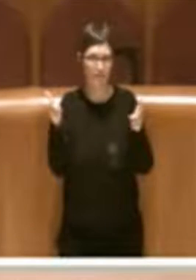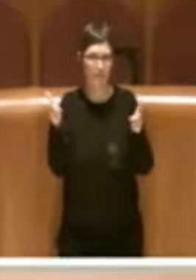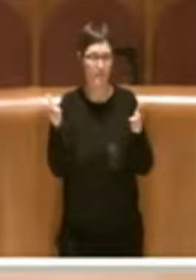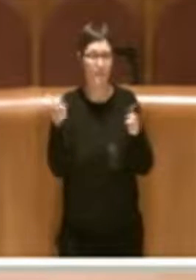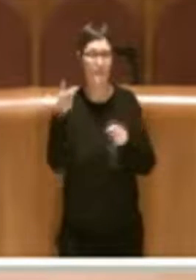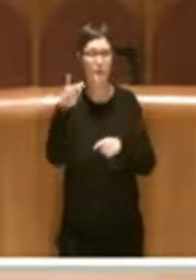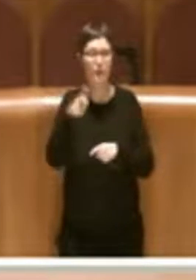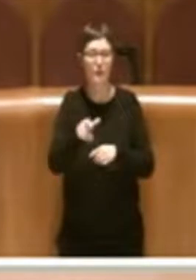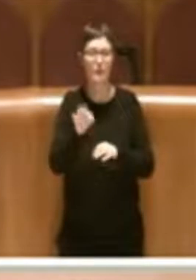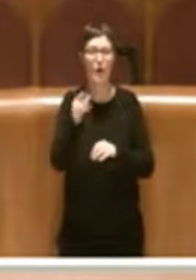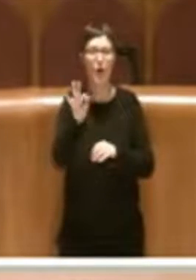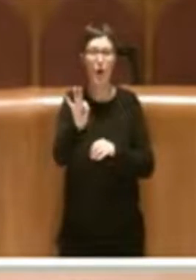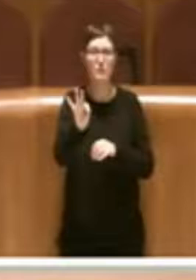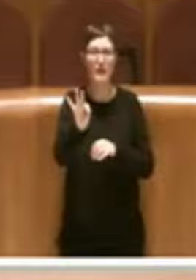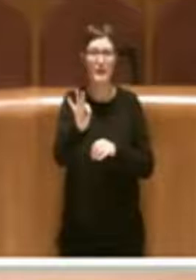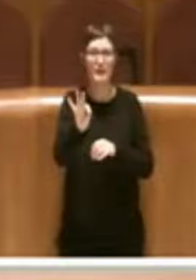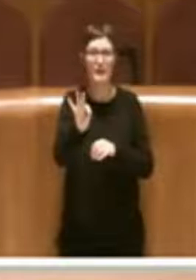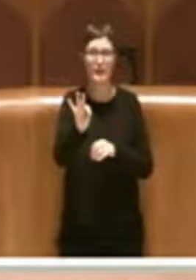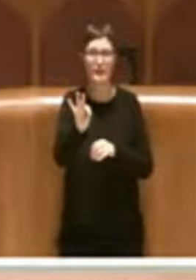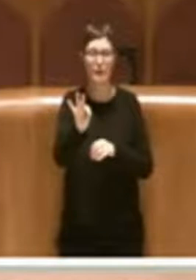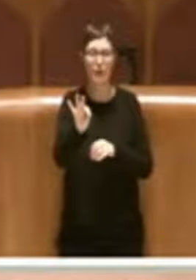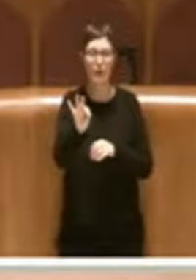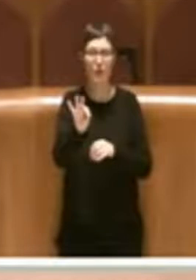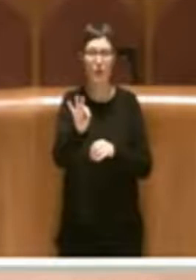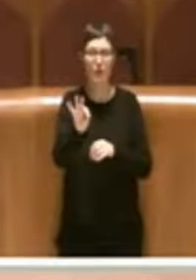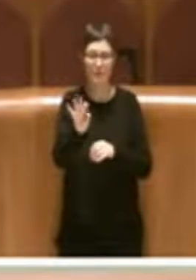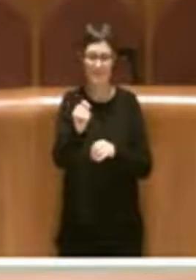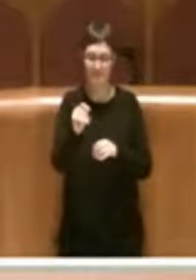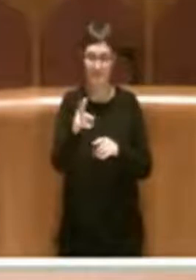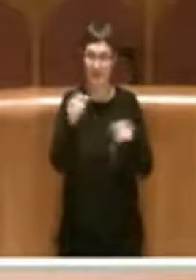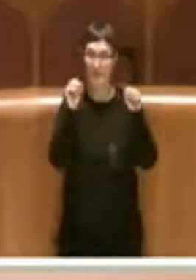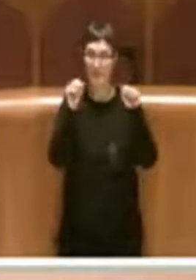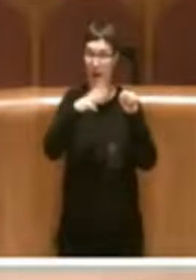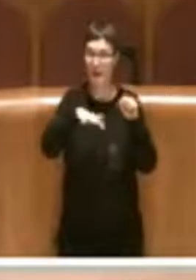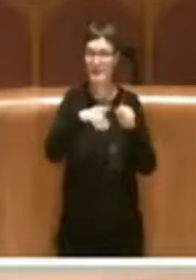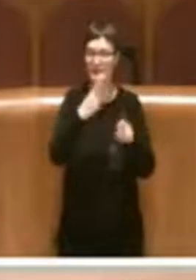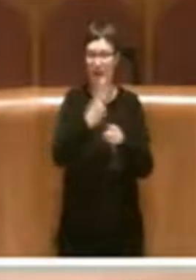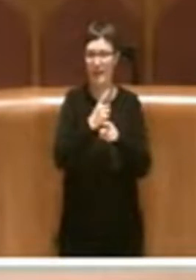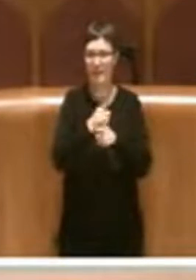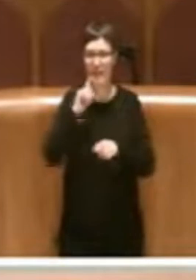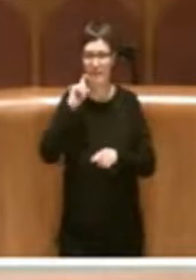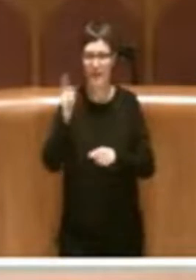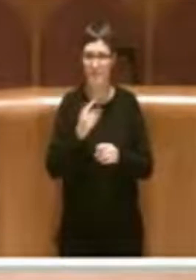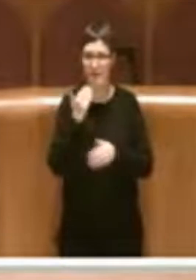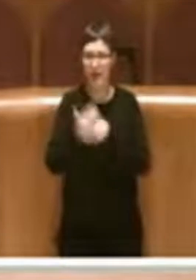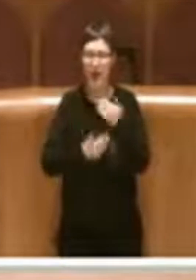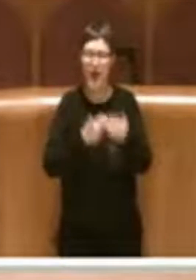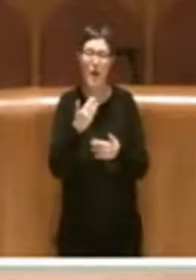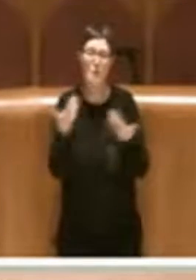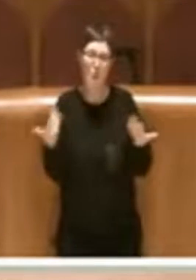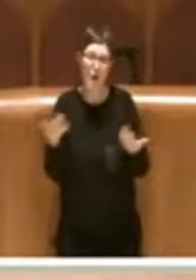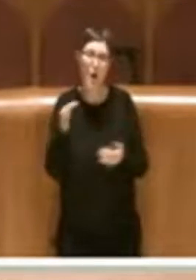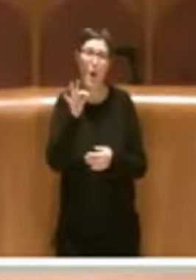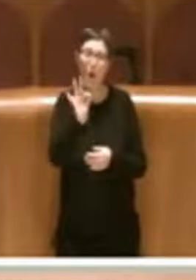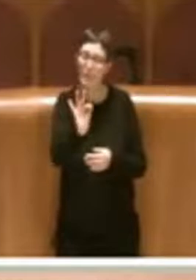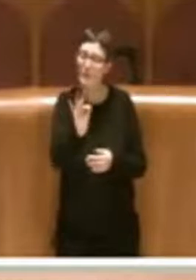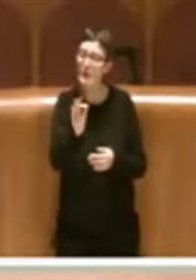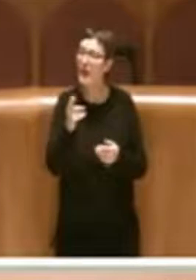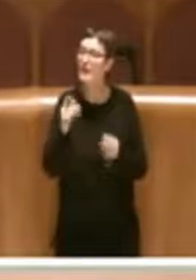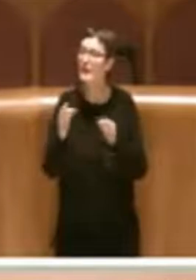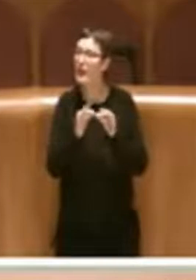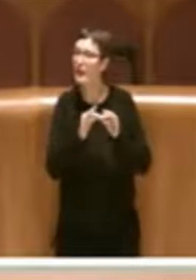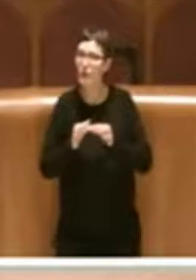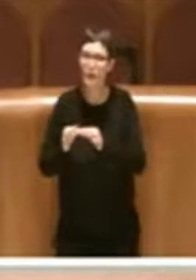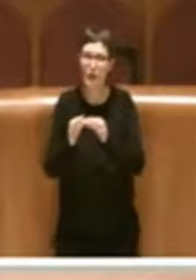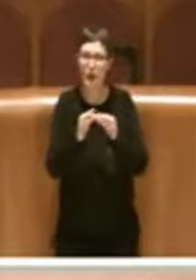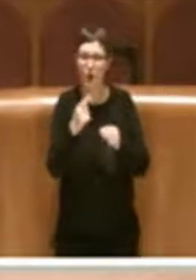migliorare quanto più possibile questi luoghi naturalmente è condiviso, è un obiettivo dell'amministrazione che è proprietario